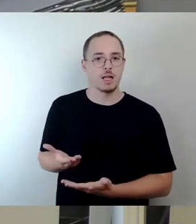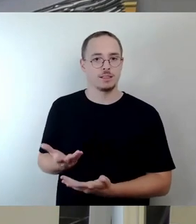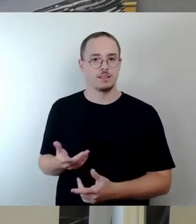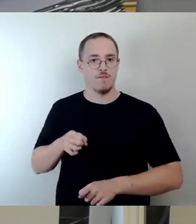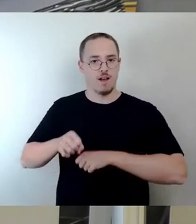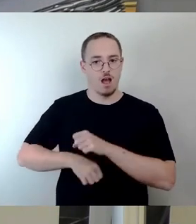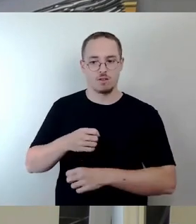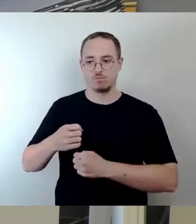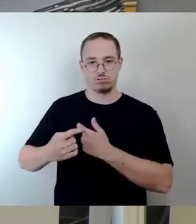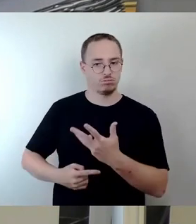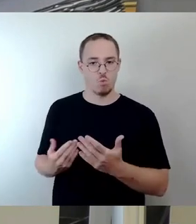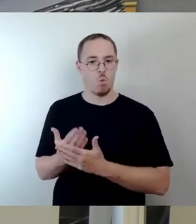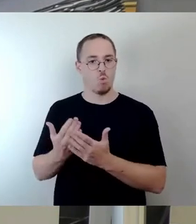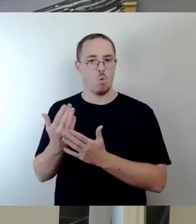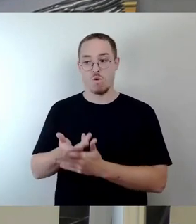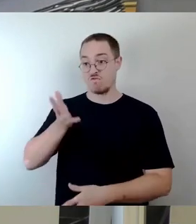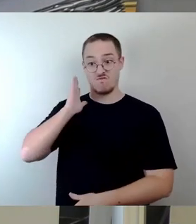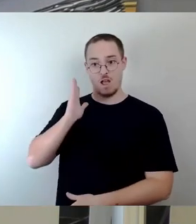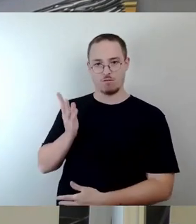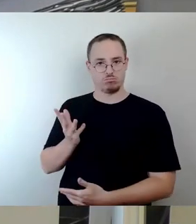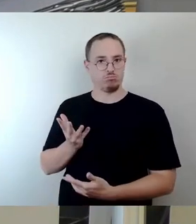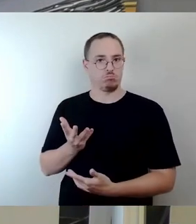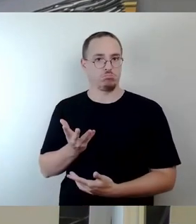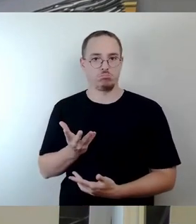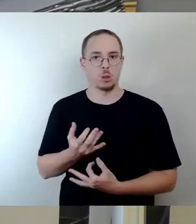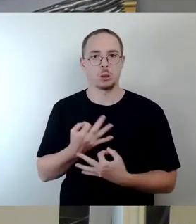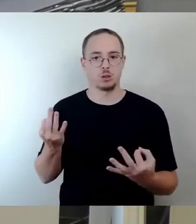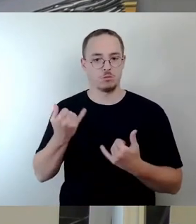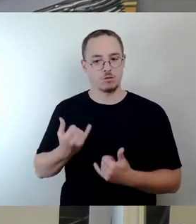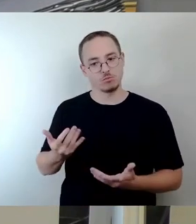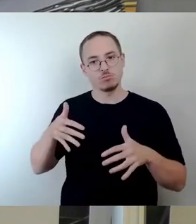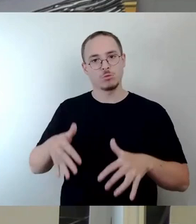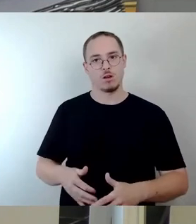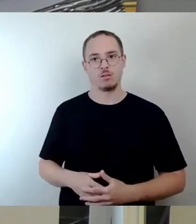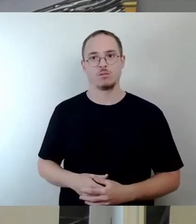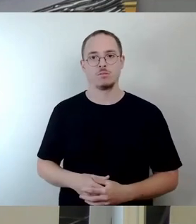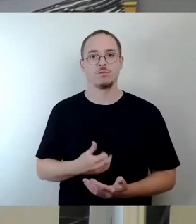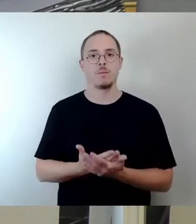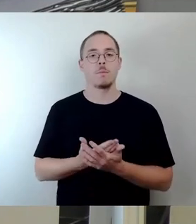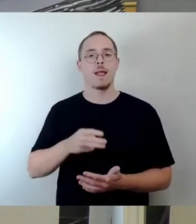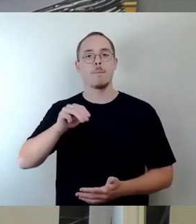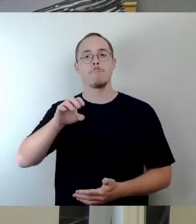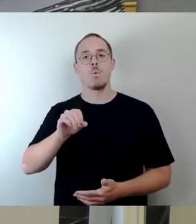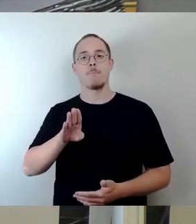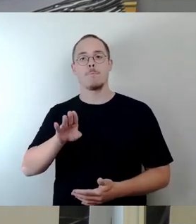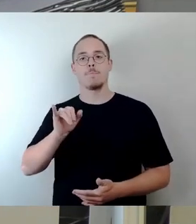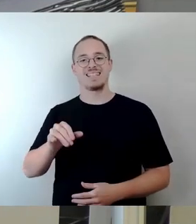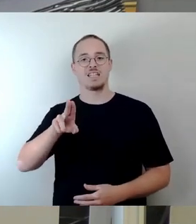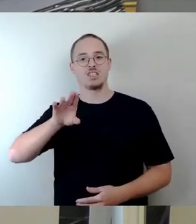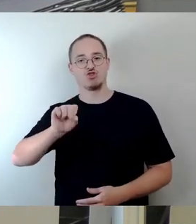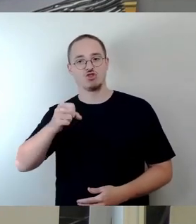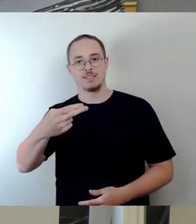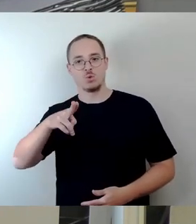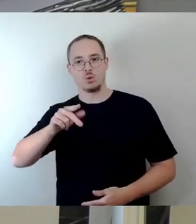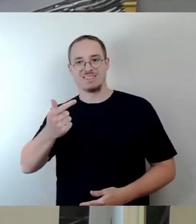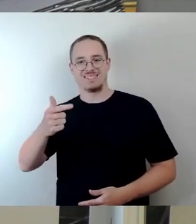Wir haben das Mobi-Shuttle, vor allem am Stadtrand, sehr erfolgreiches Modell, um Mobilität auch dort zu gewährleisten für Menschen, die